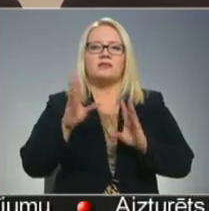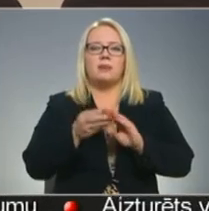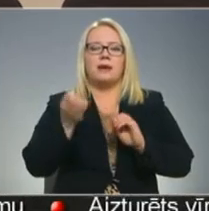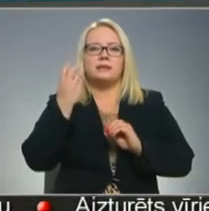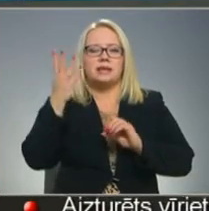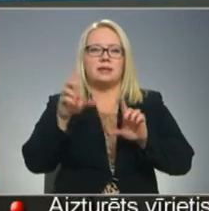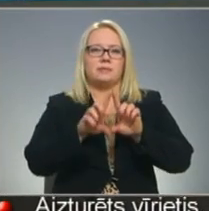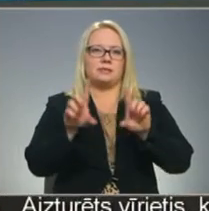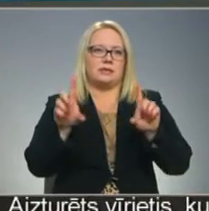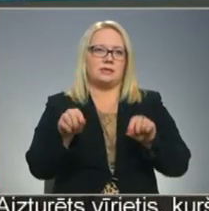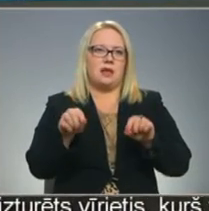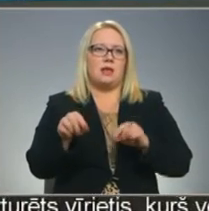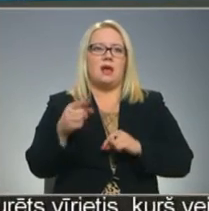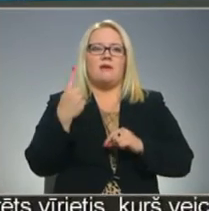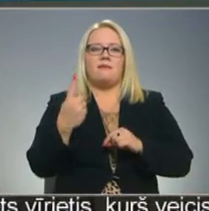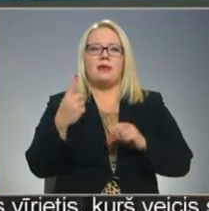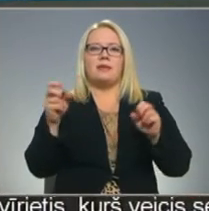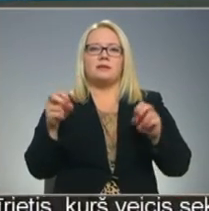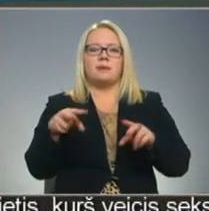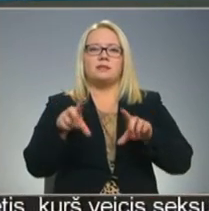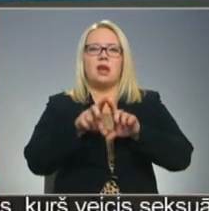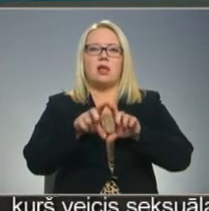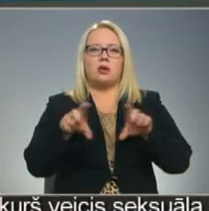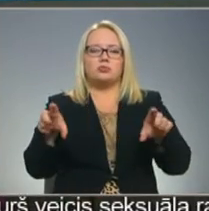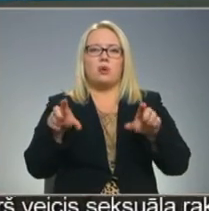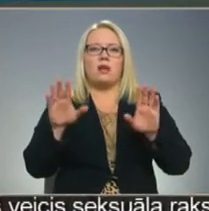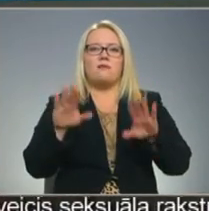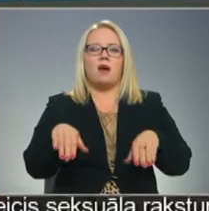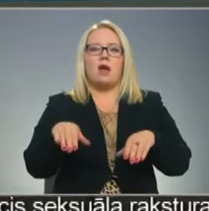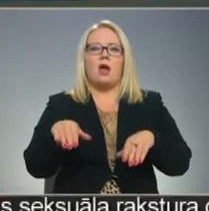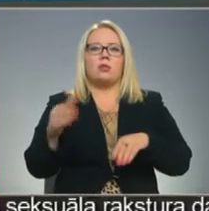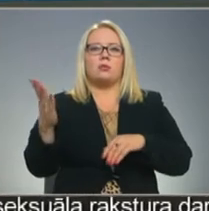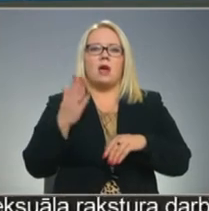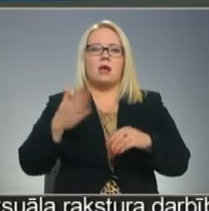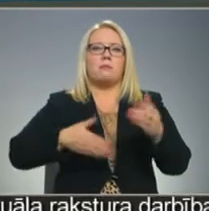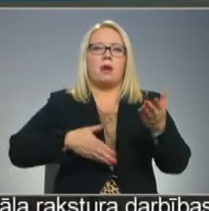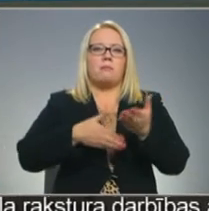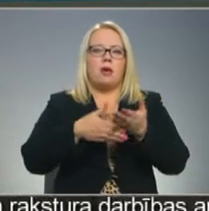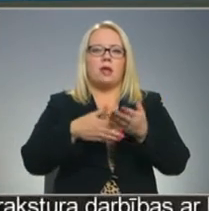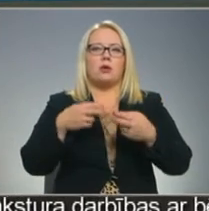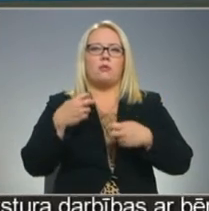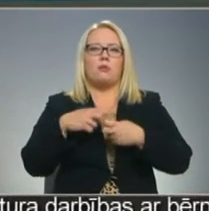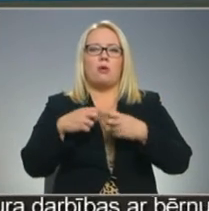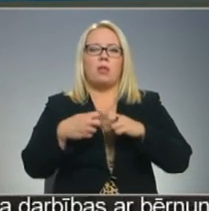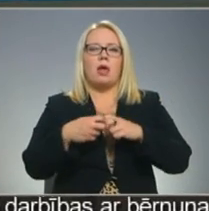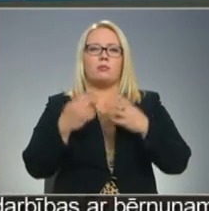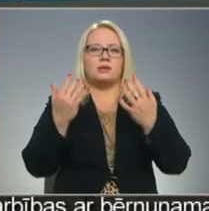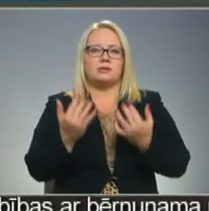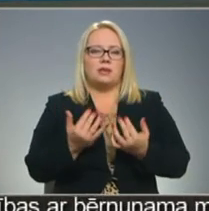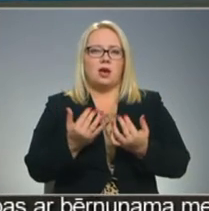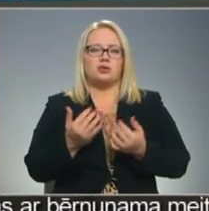iestādēm. Un viena speciālā skola varētu nākt par palīgu. Tātad problēma ir izsināšanā